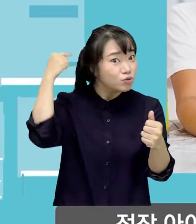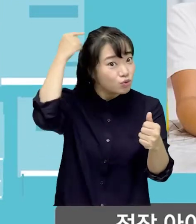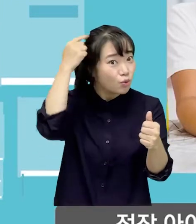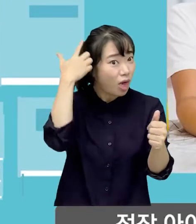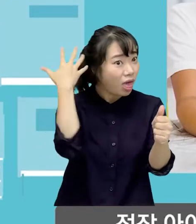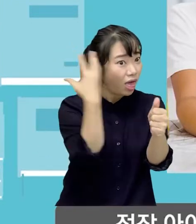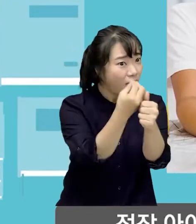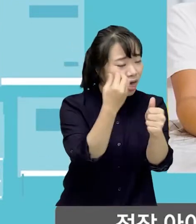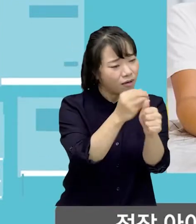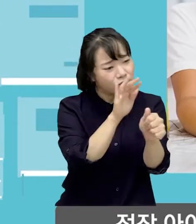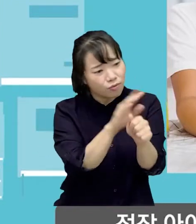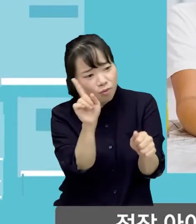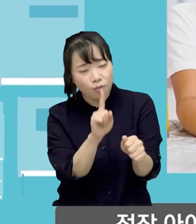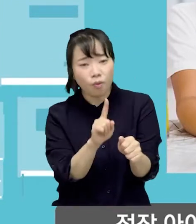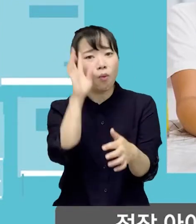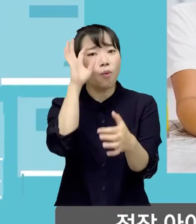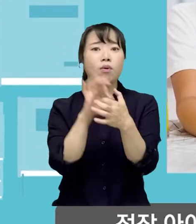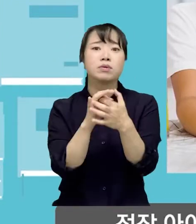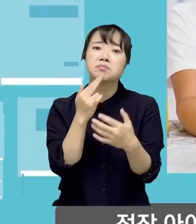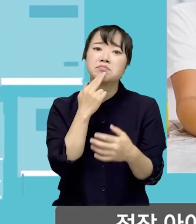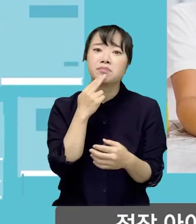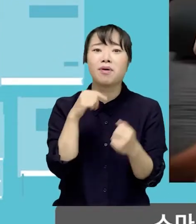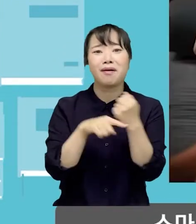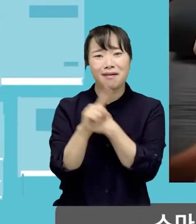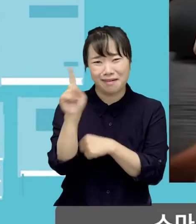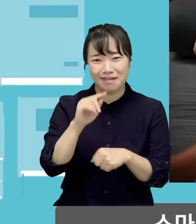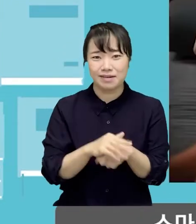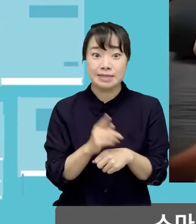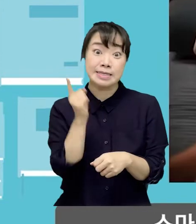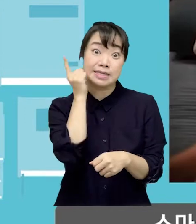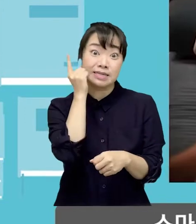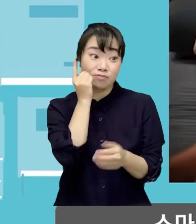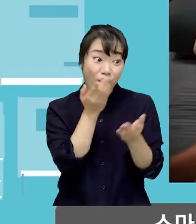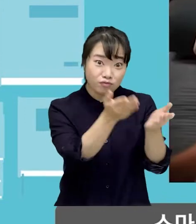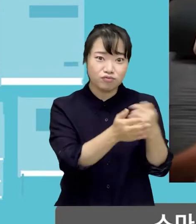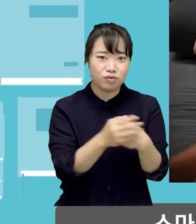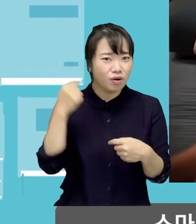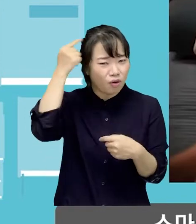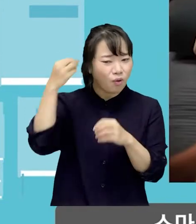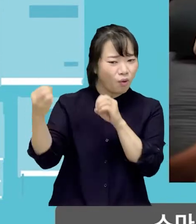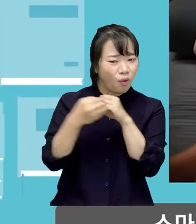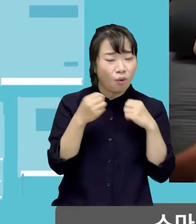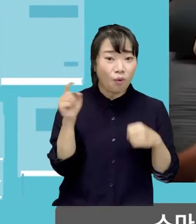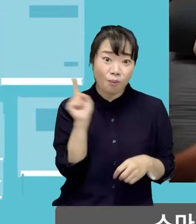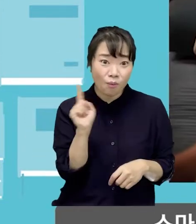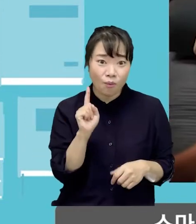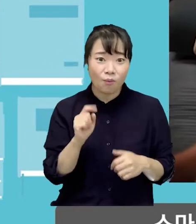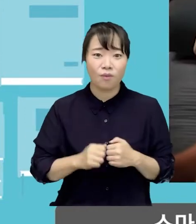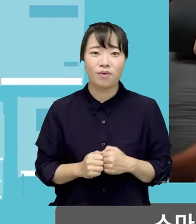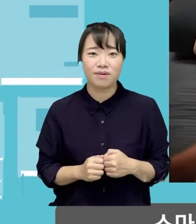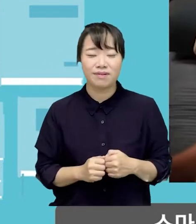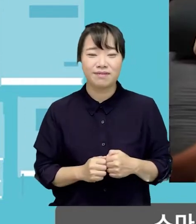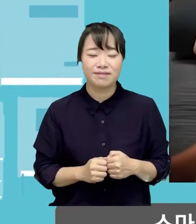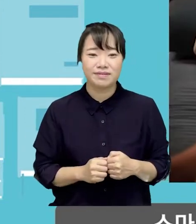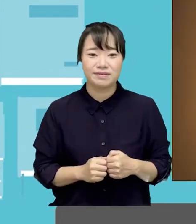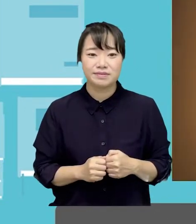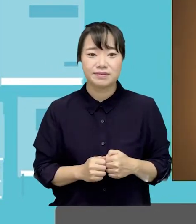들어가는 자극은 어떻게 무관심할 수 있을까? 스마트폰은 아이들의 두뇌에 어떤 영향을 미칠까?